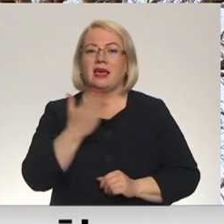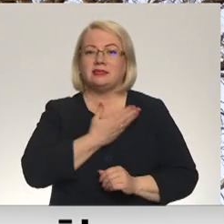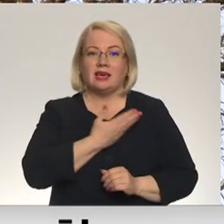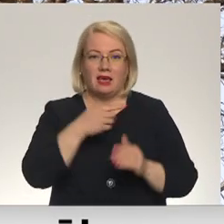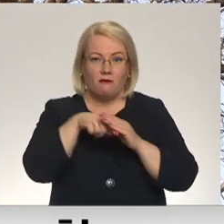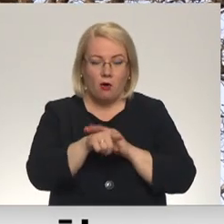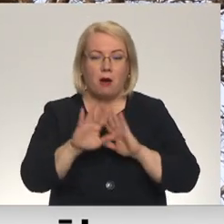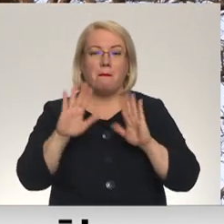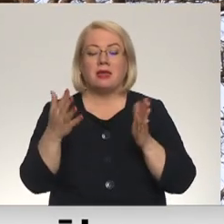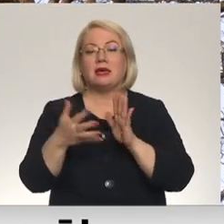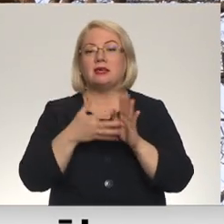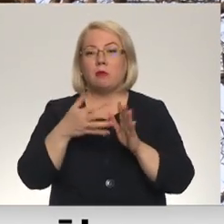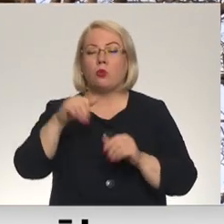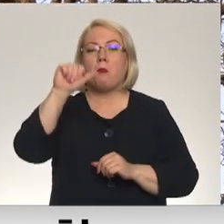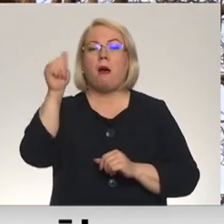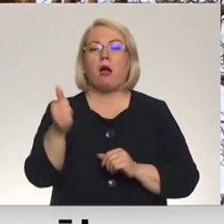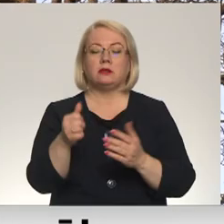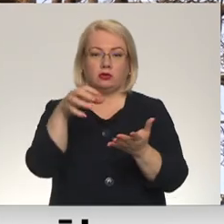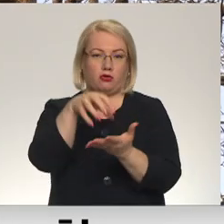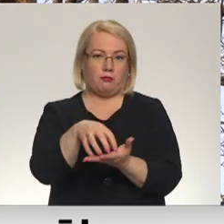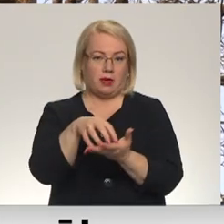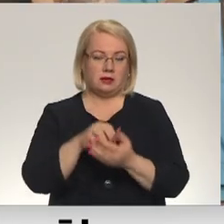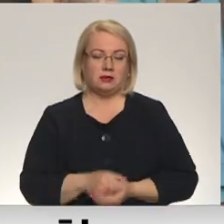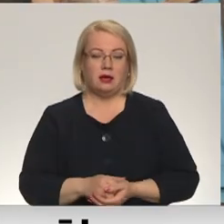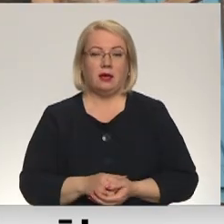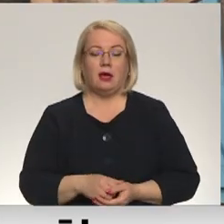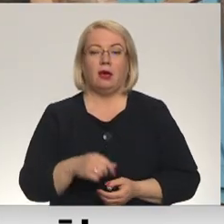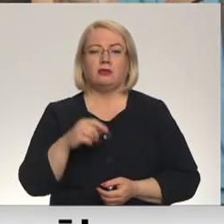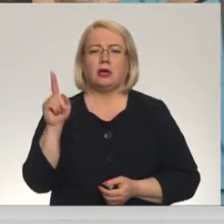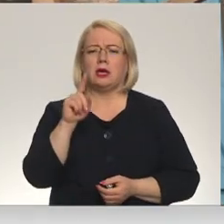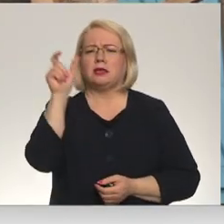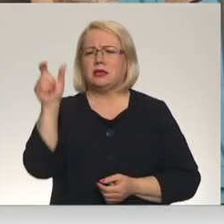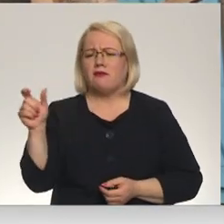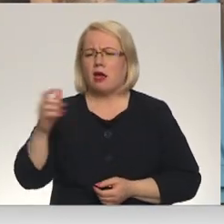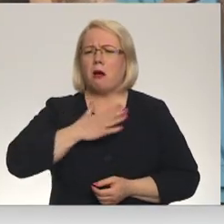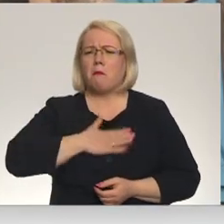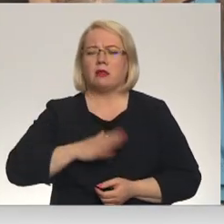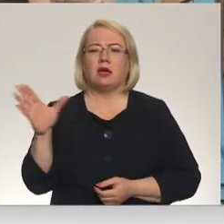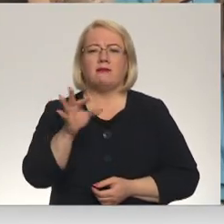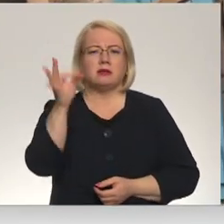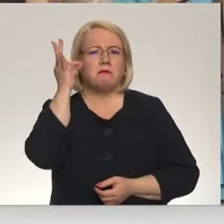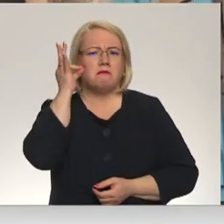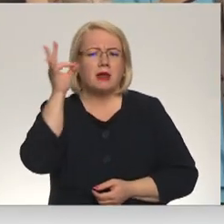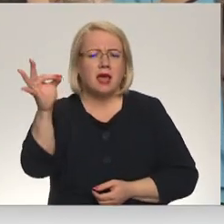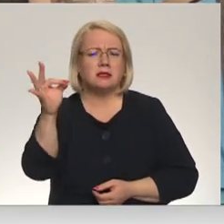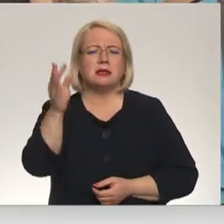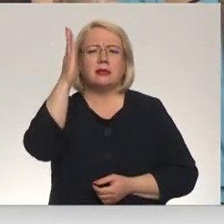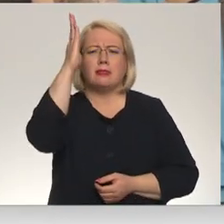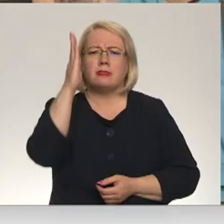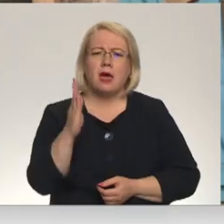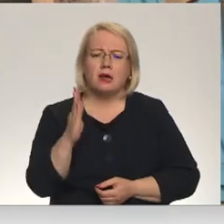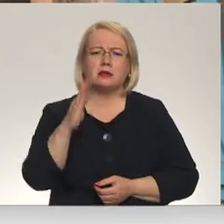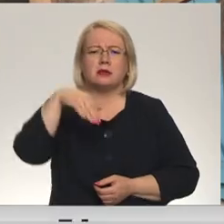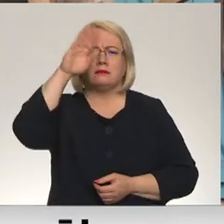izmanto kā savu mākslas objektu. Cilvēkam patīk viss ļoti precīzi taisa, nokrāsotas, asas maliņas,